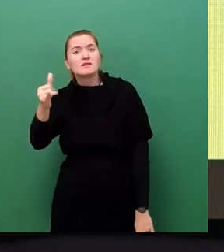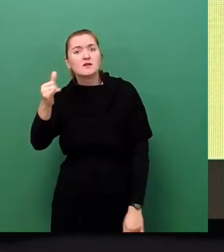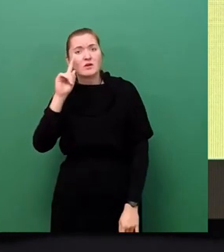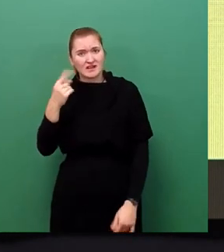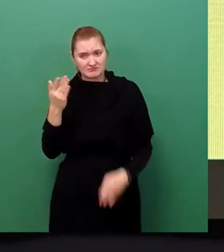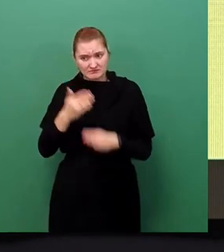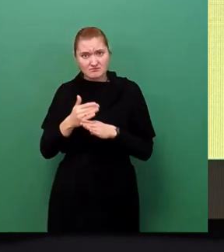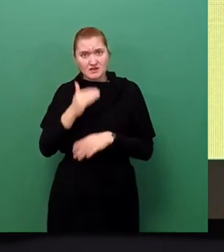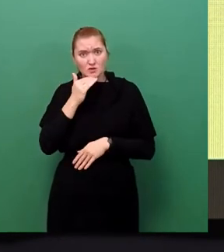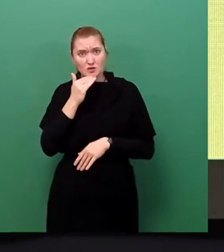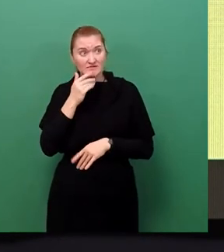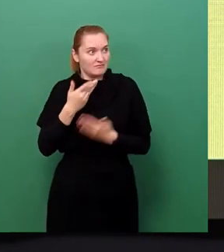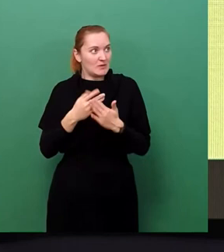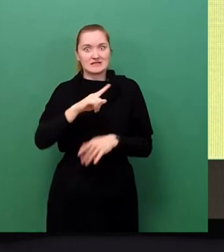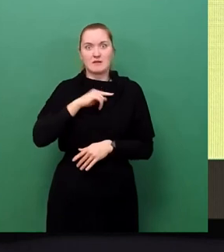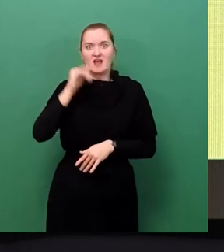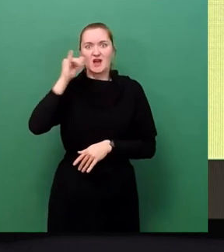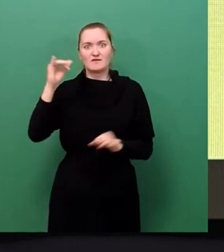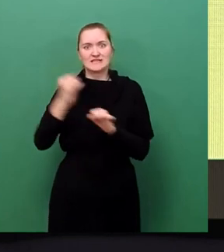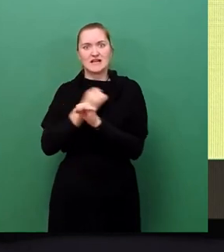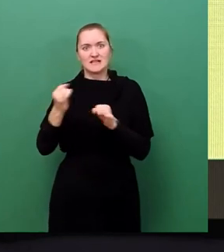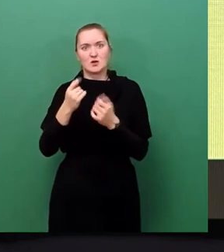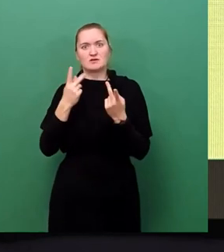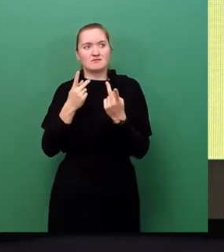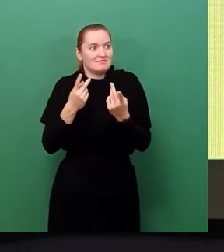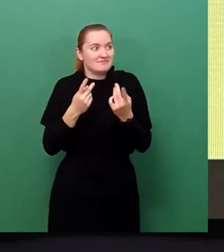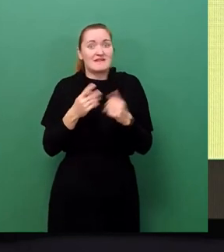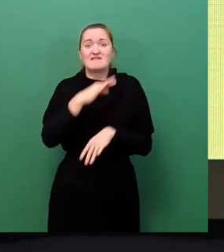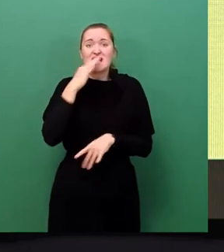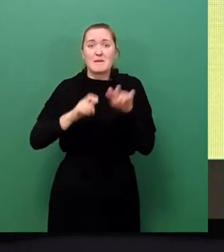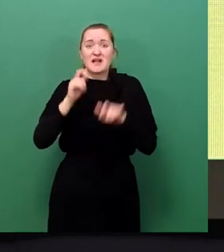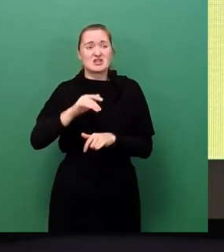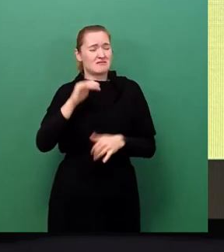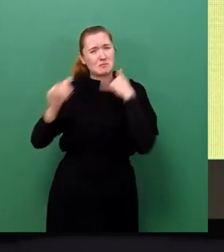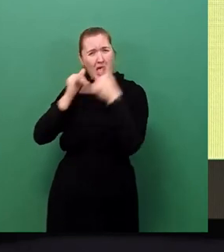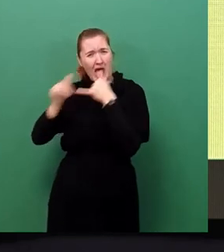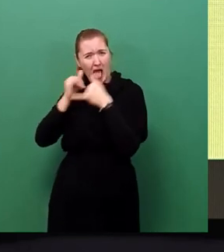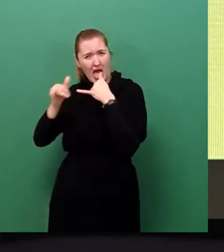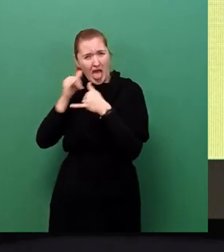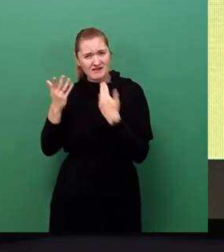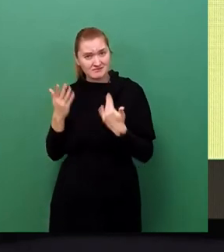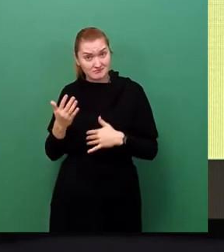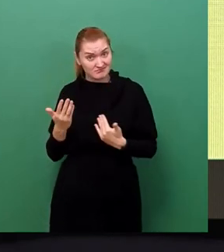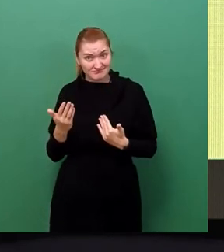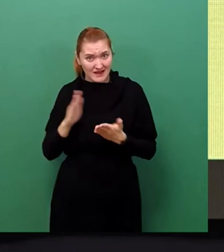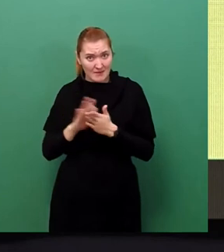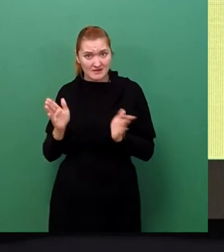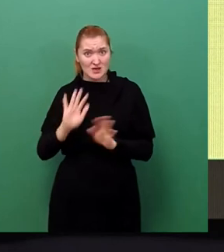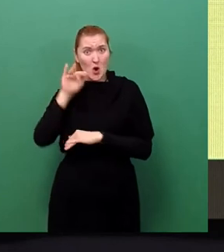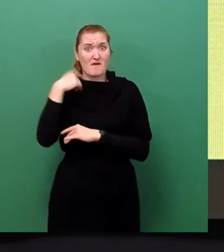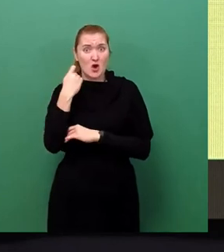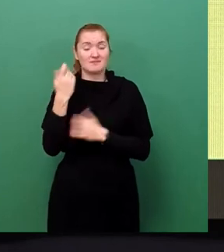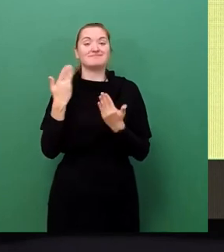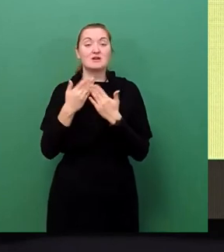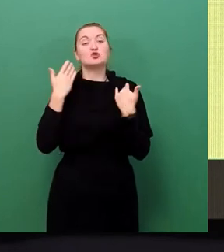nicht telefonieren kann, beziehungsweise 100 Leute gleichzeitig anrufen. Insofern sind das Merkposten, die mit Einsatzroutinen zu tun